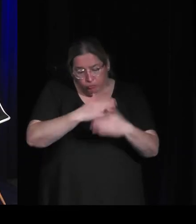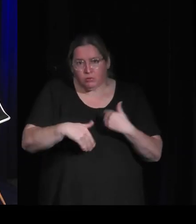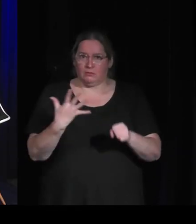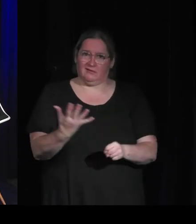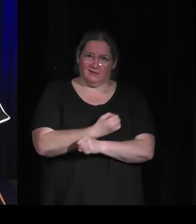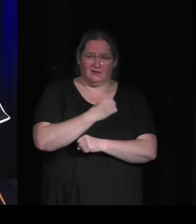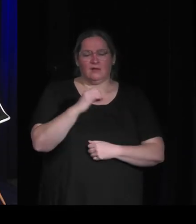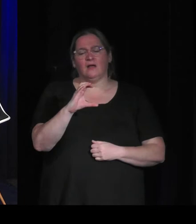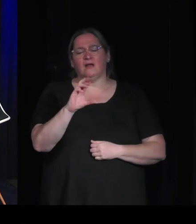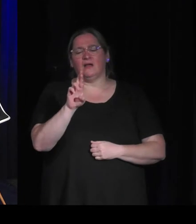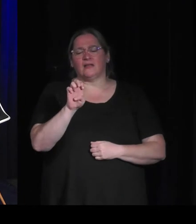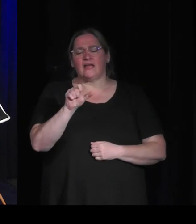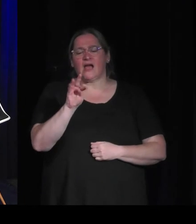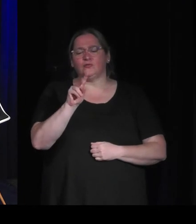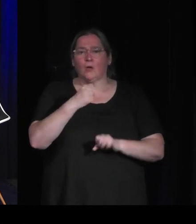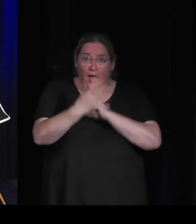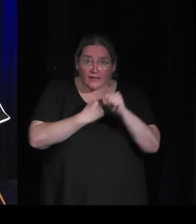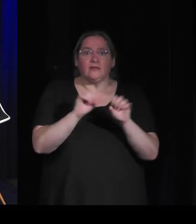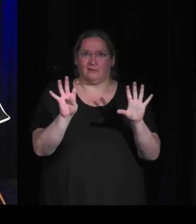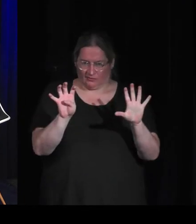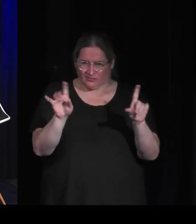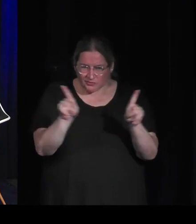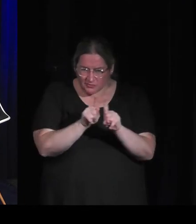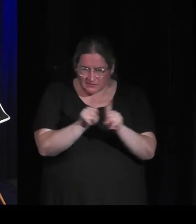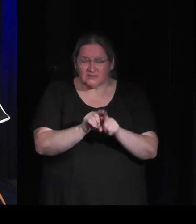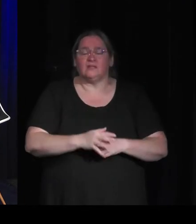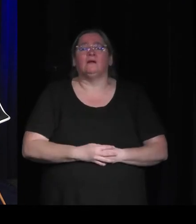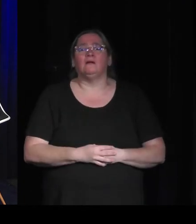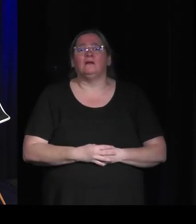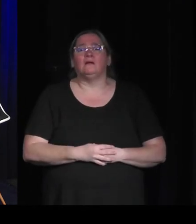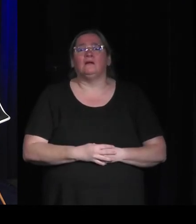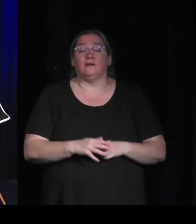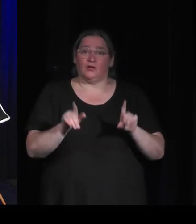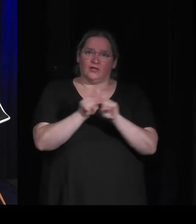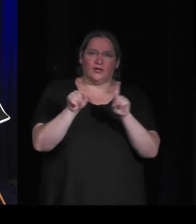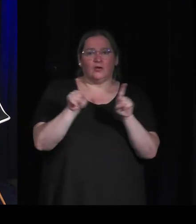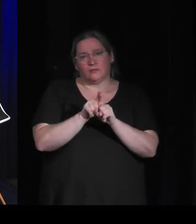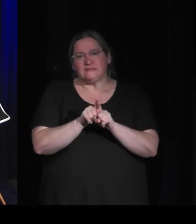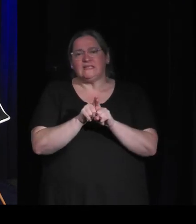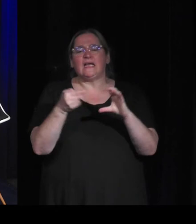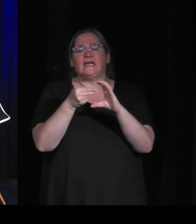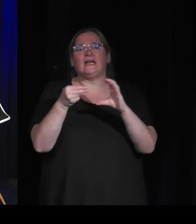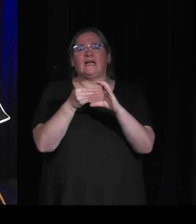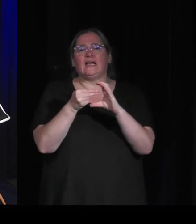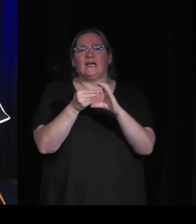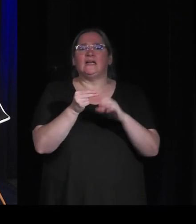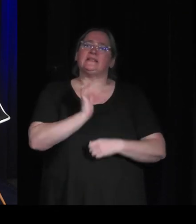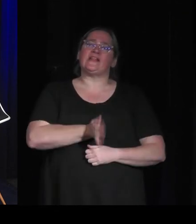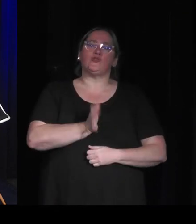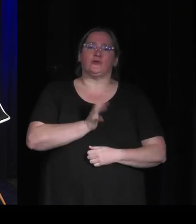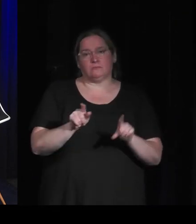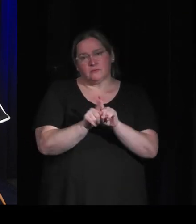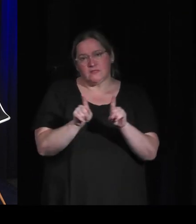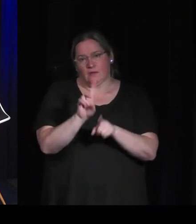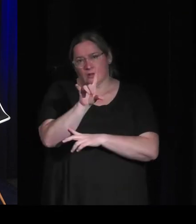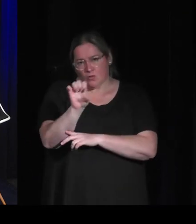succès il eu créature dans les années 90 je crois il y a eu Nintendogs évidemment il y en a plein